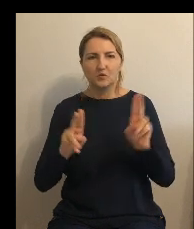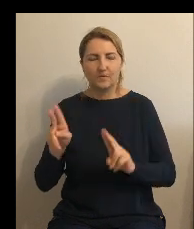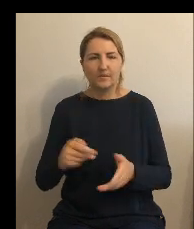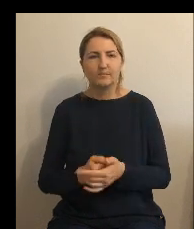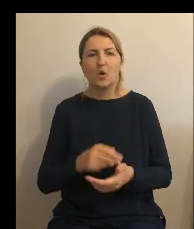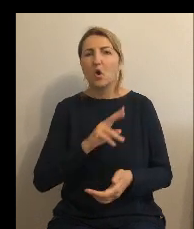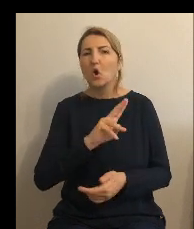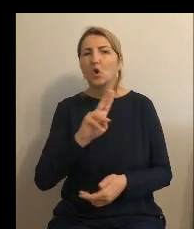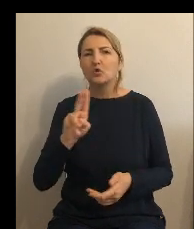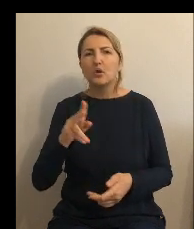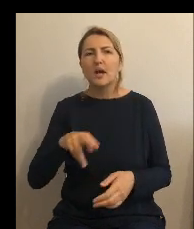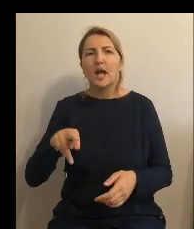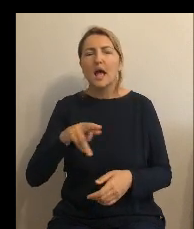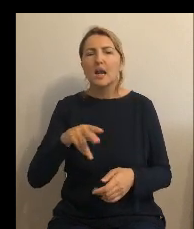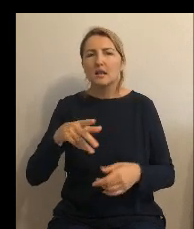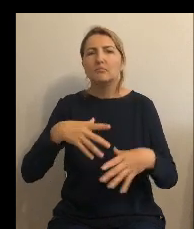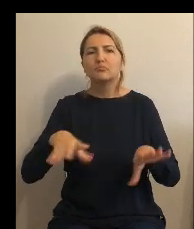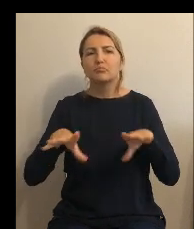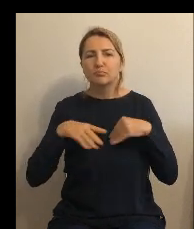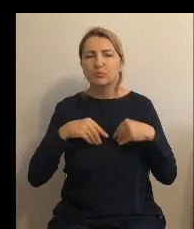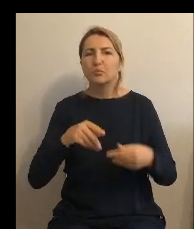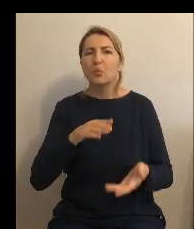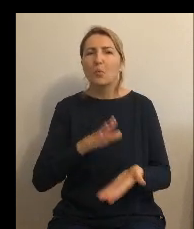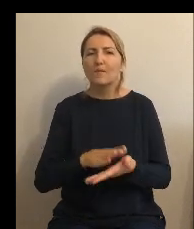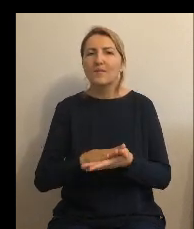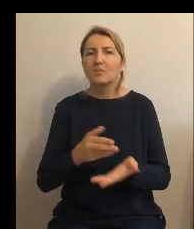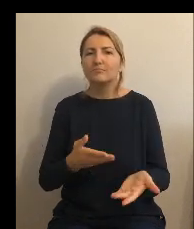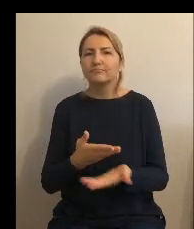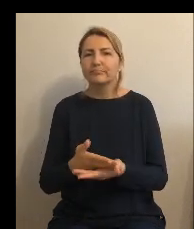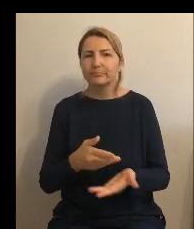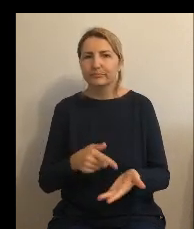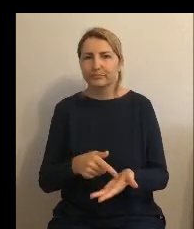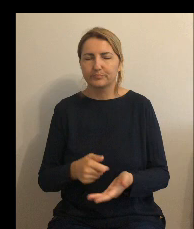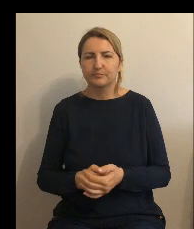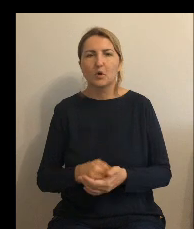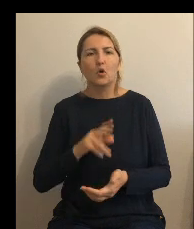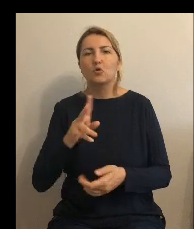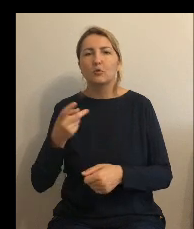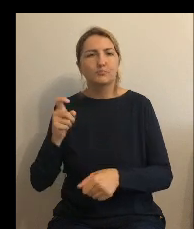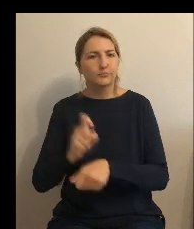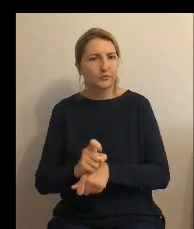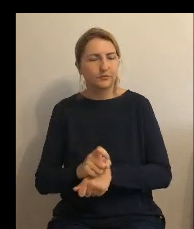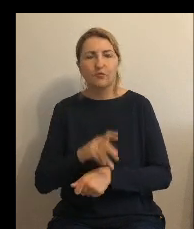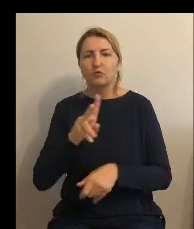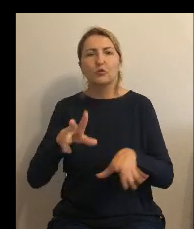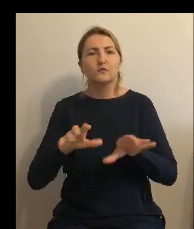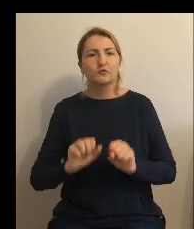uchwały w zaproponowanym kształcie. To jest przeciw, to się wstrzymam od głosu. Dziękuję.